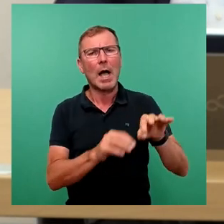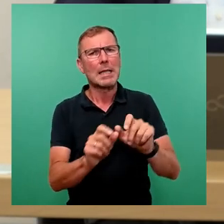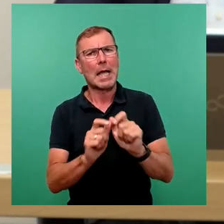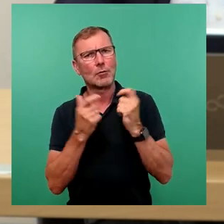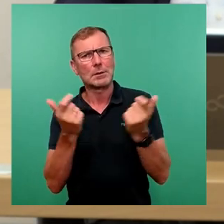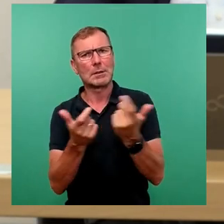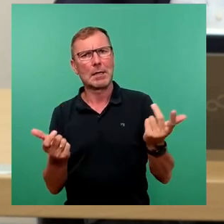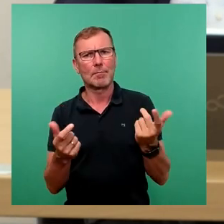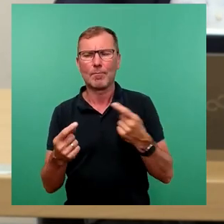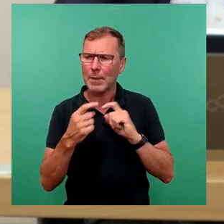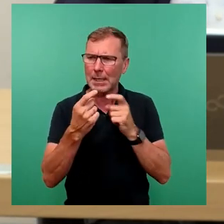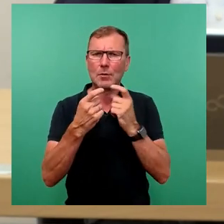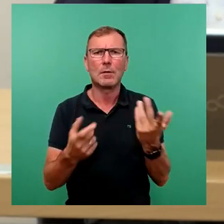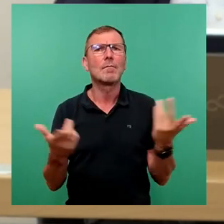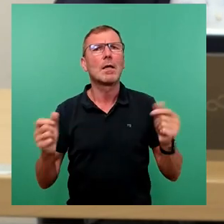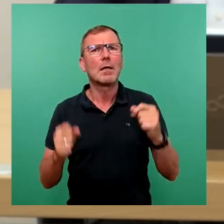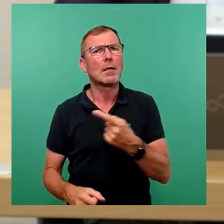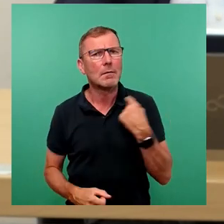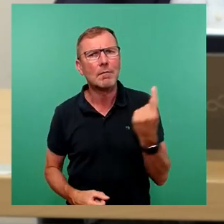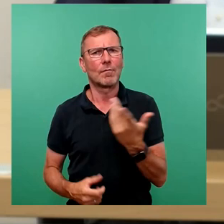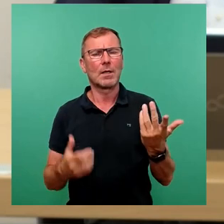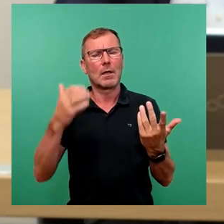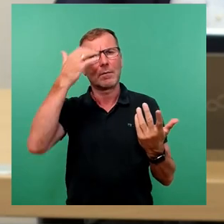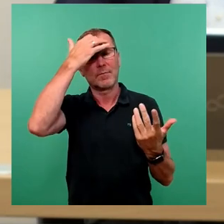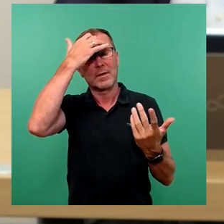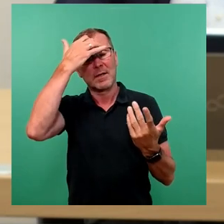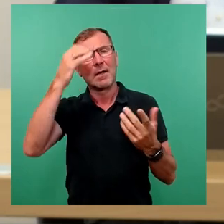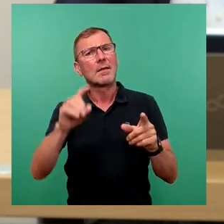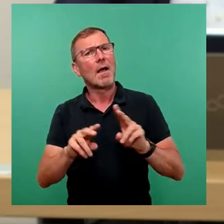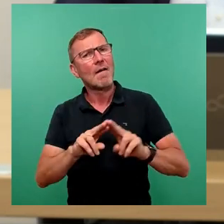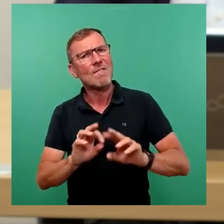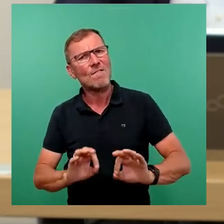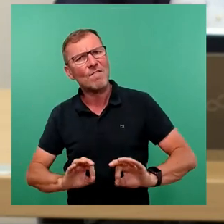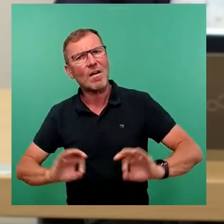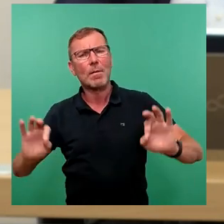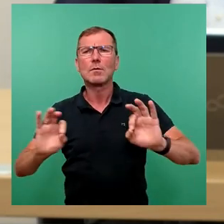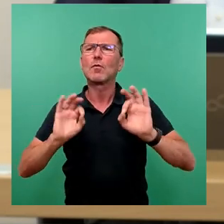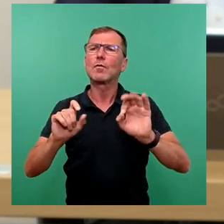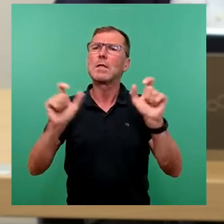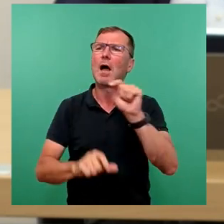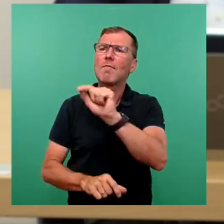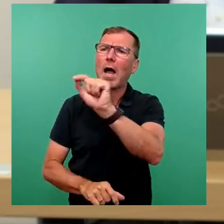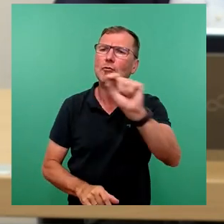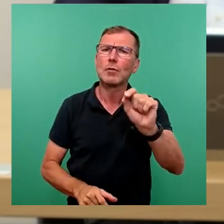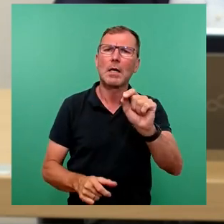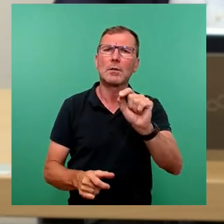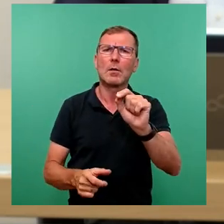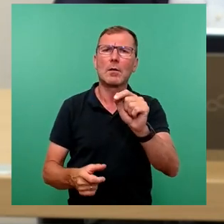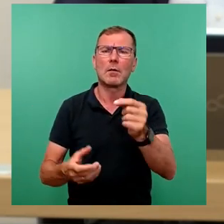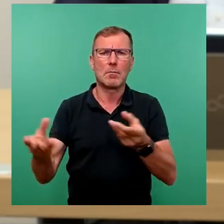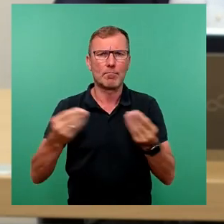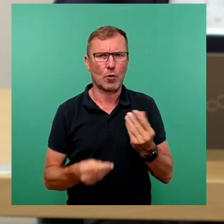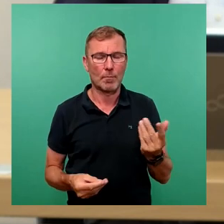auseinandergesetzt, wie können wir hier eine Verbesserung für die Veranstalter herbeiführen. Da sind wir erst einmal sehr dankbar,